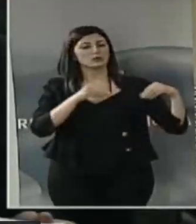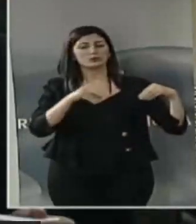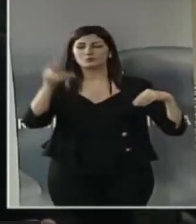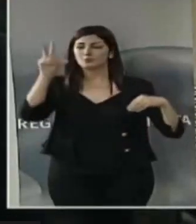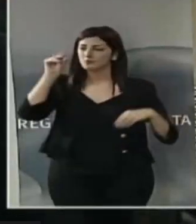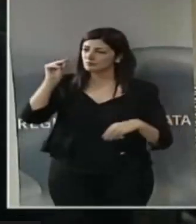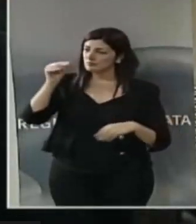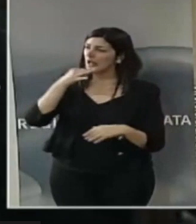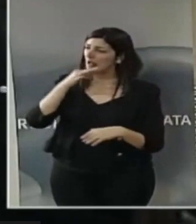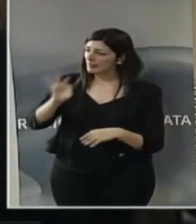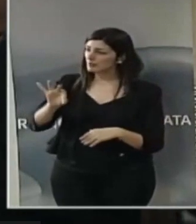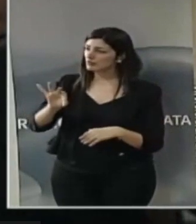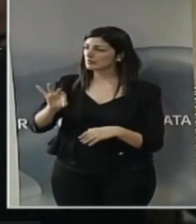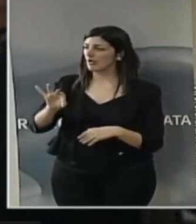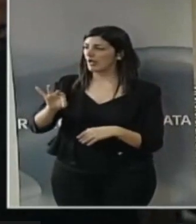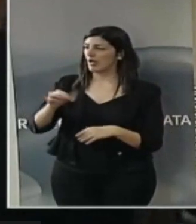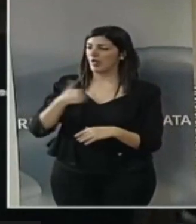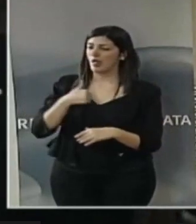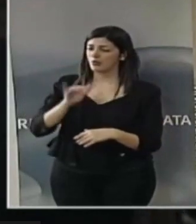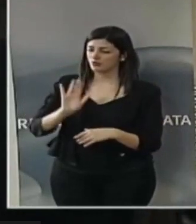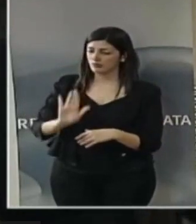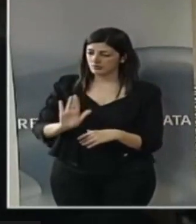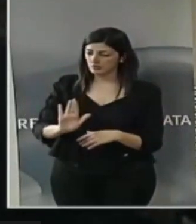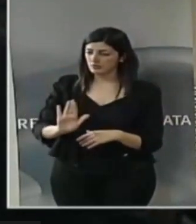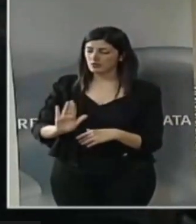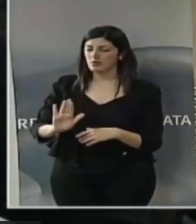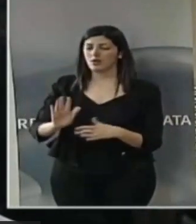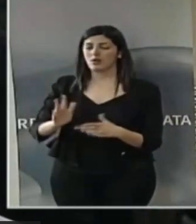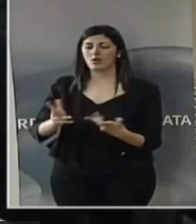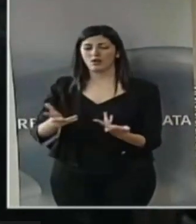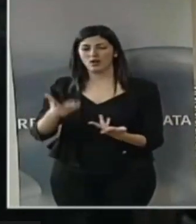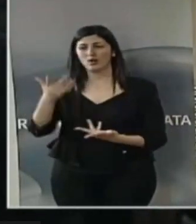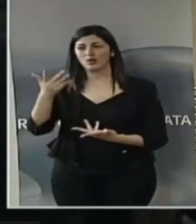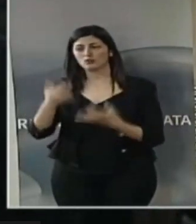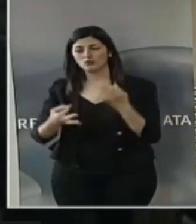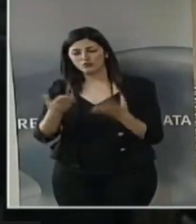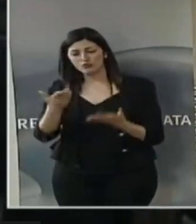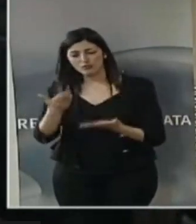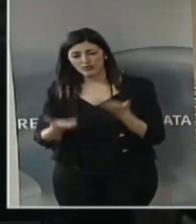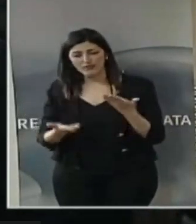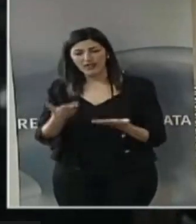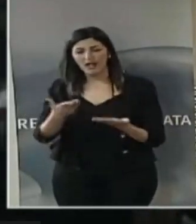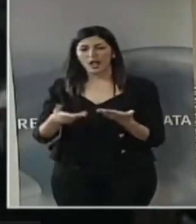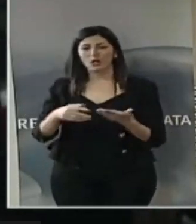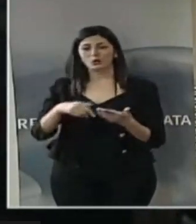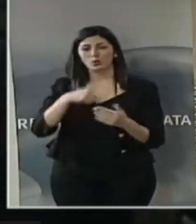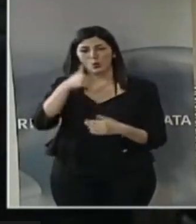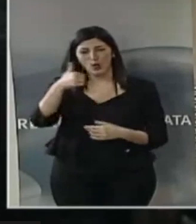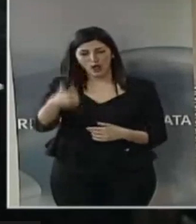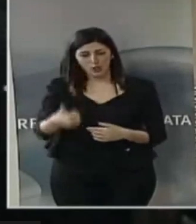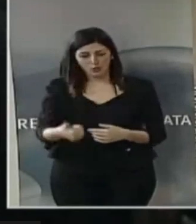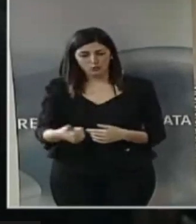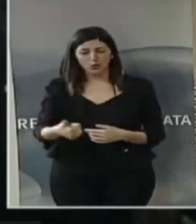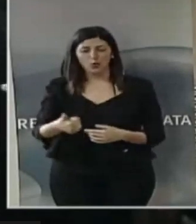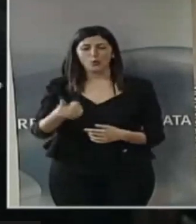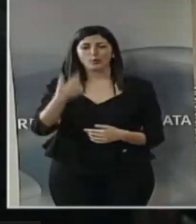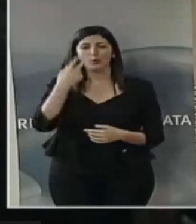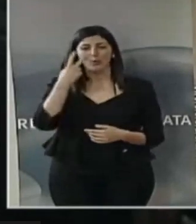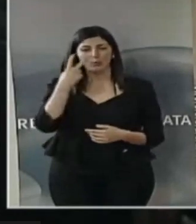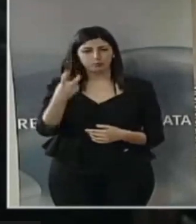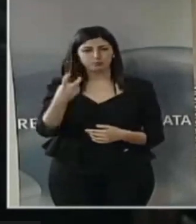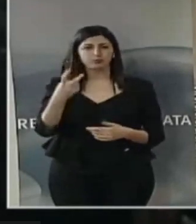potenzialità di un'agenzia, poteva essere giustificato l'anno successivo perché bisognava